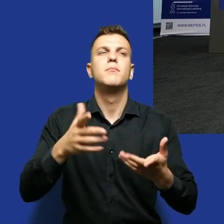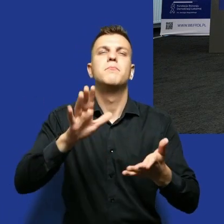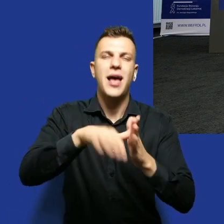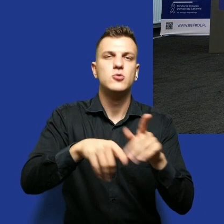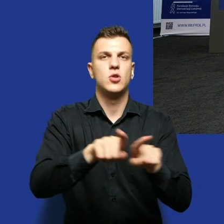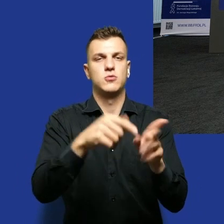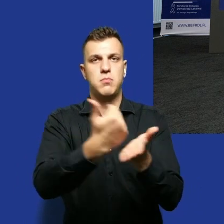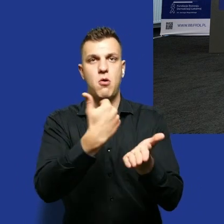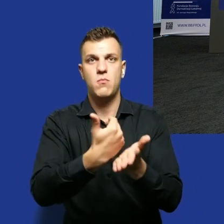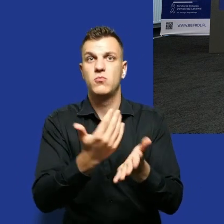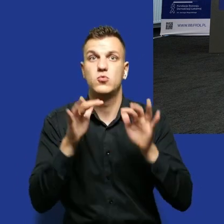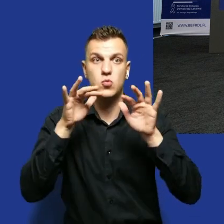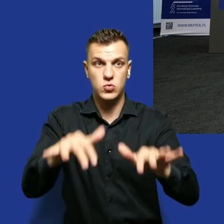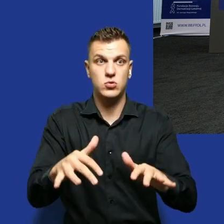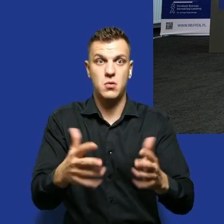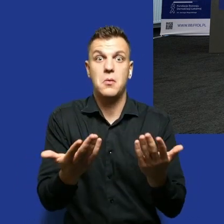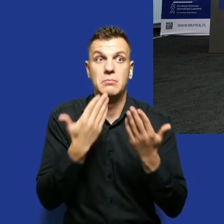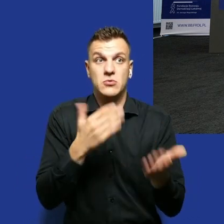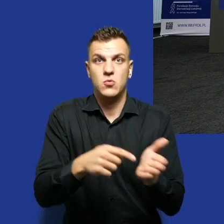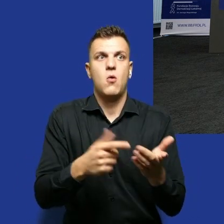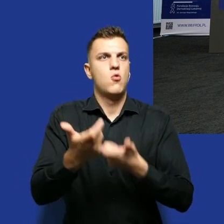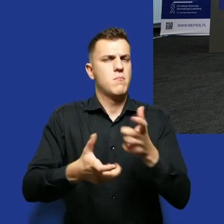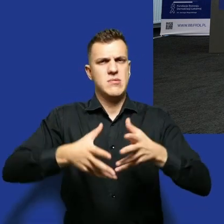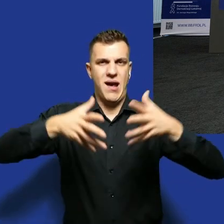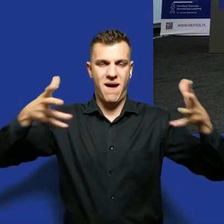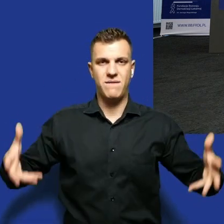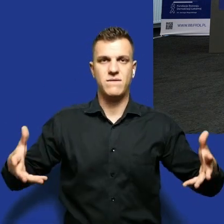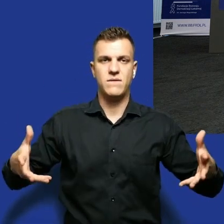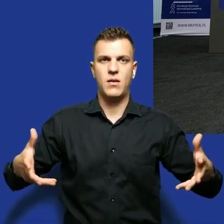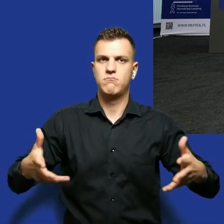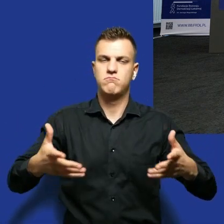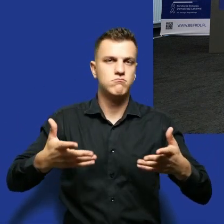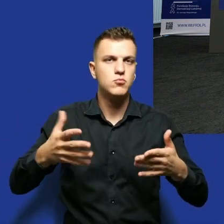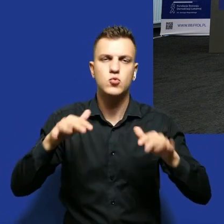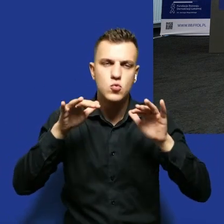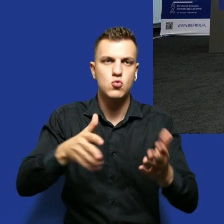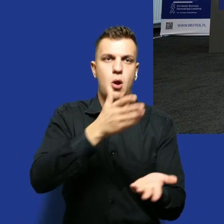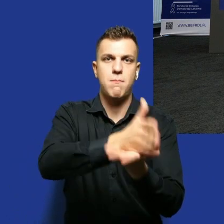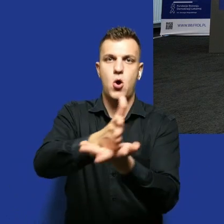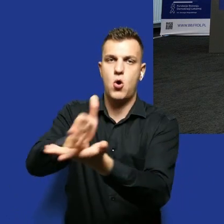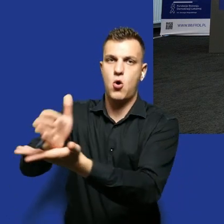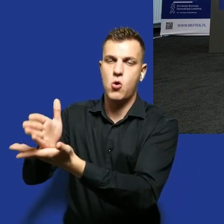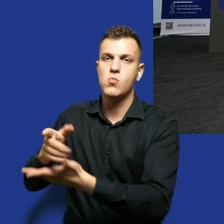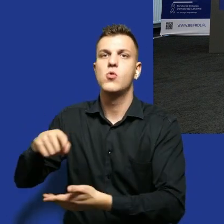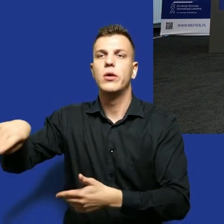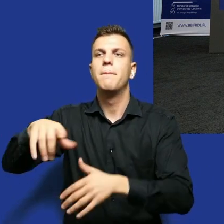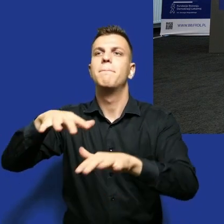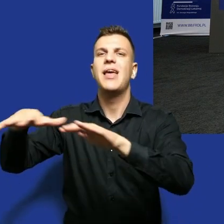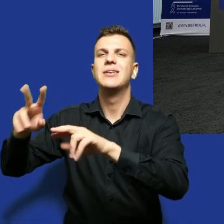a w Szczecinie stworzyliśmy imperium tak naprawdę pomocy osobom które wychodzą z jednostek penitencjarnych